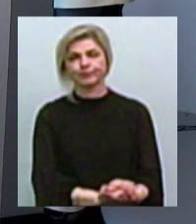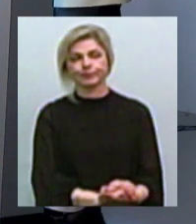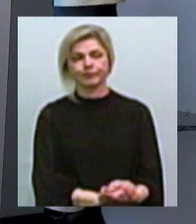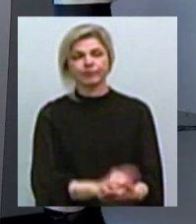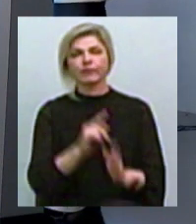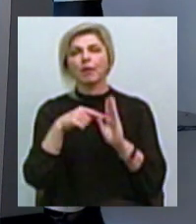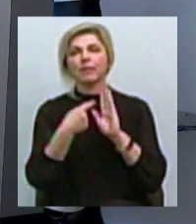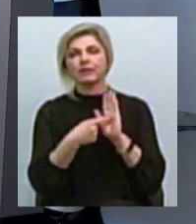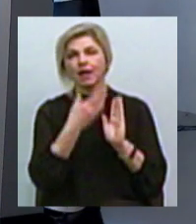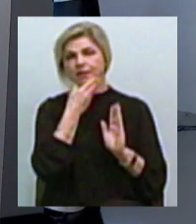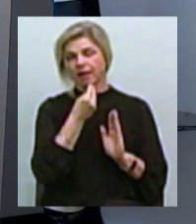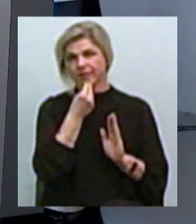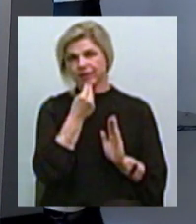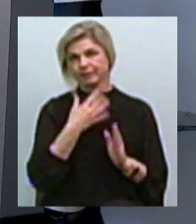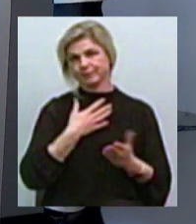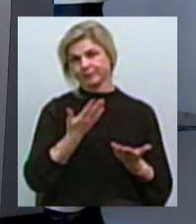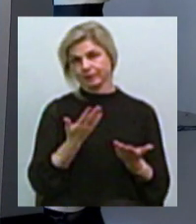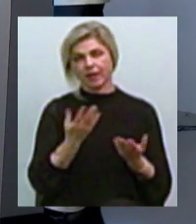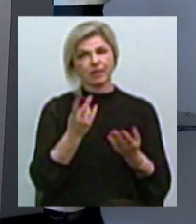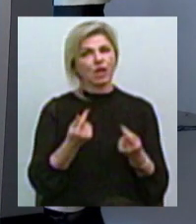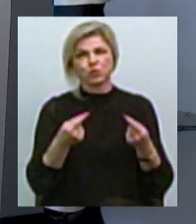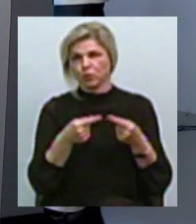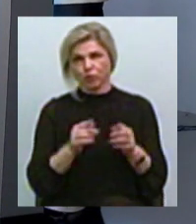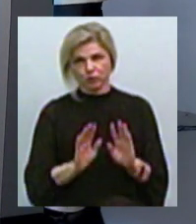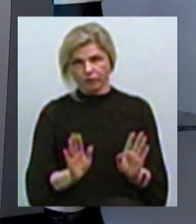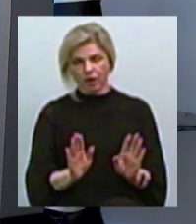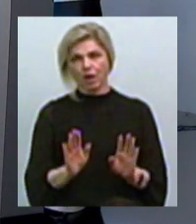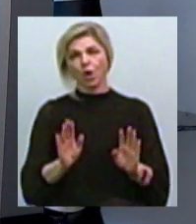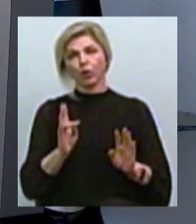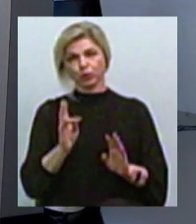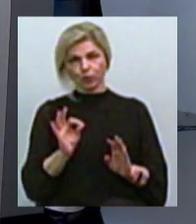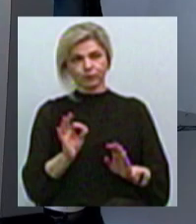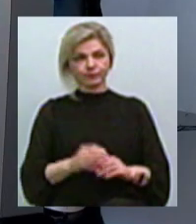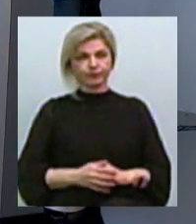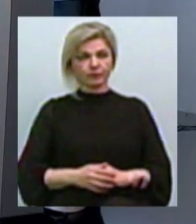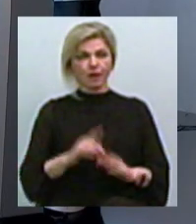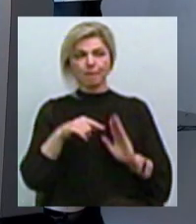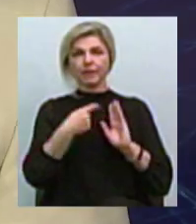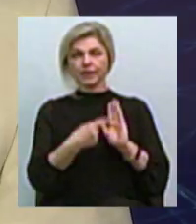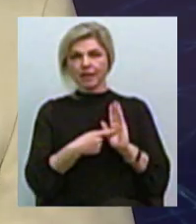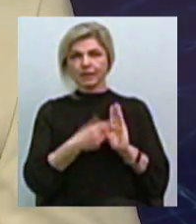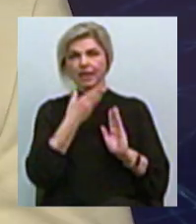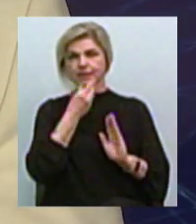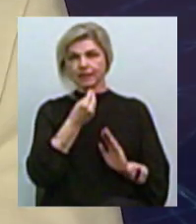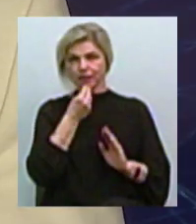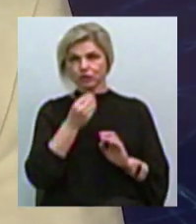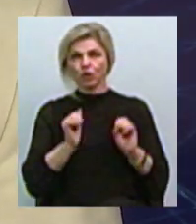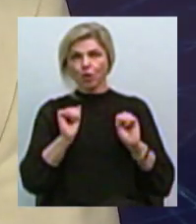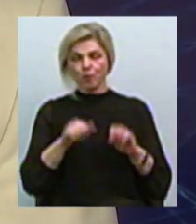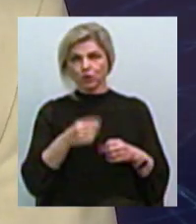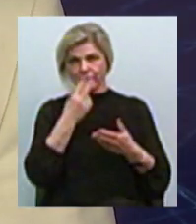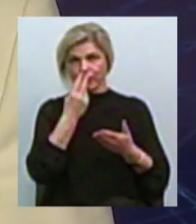естетики, воно досить суб'єктивно, якщо ми будемо казати Між тим, питання естетичне, воно може, скажімо так,